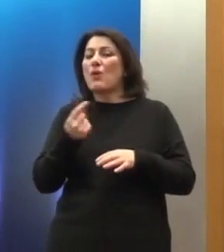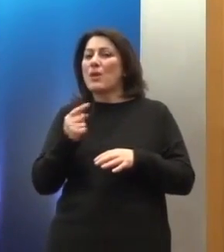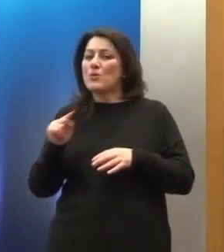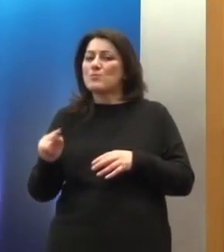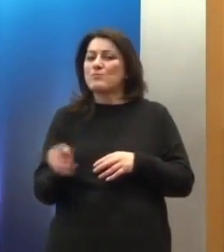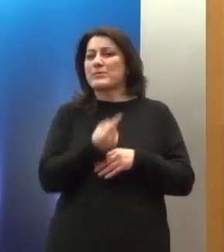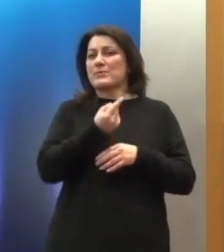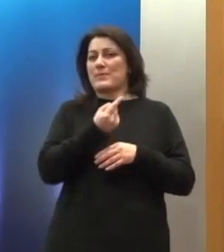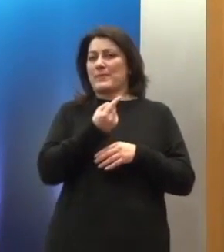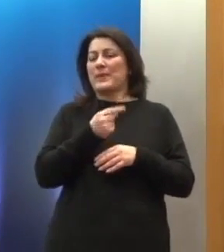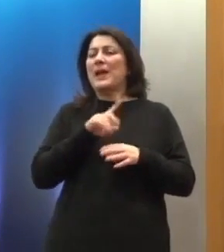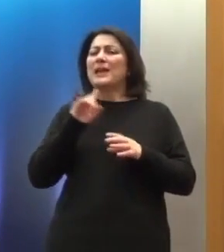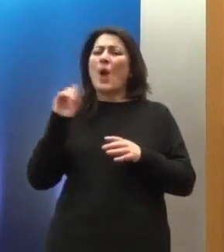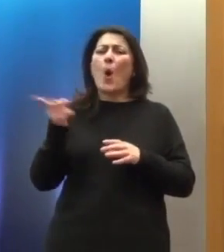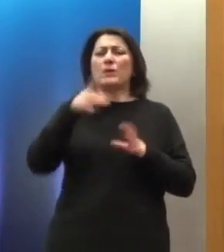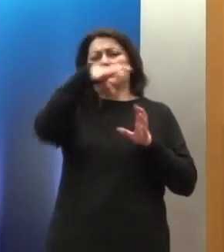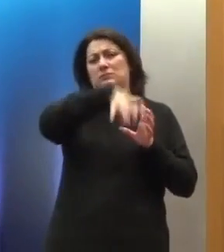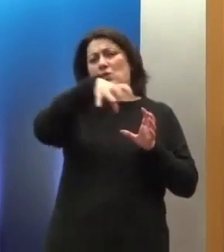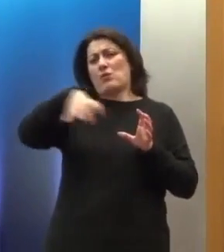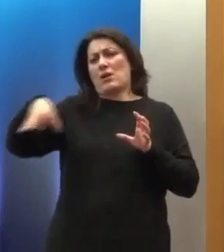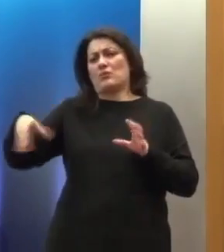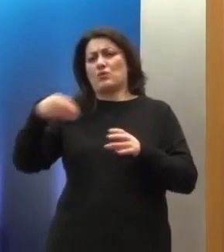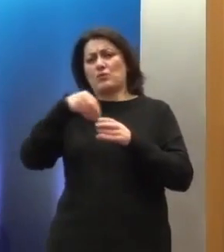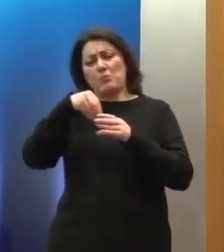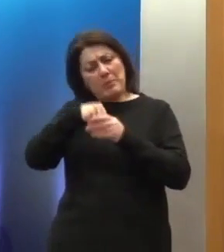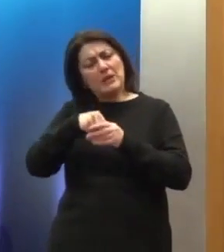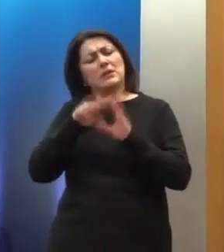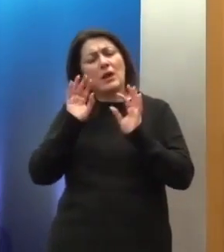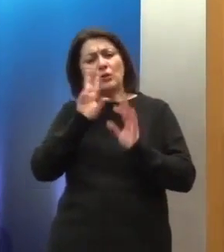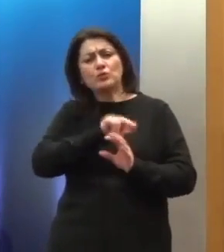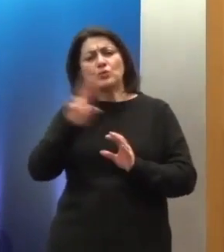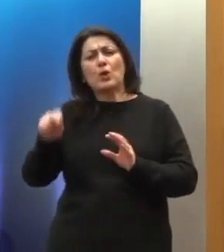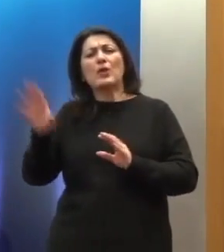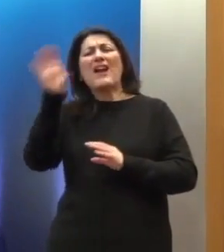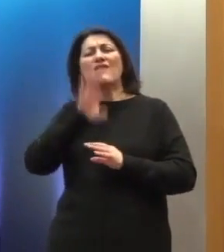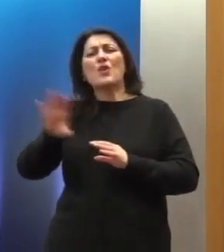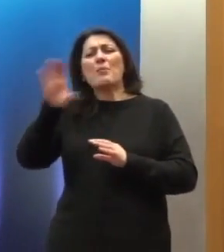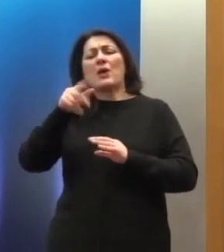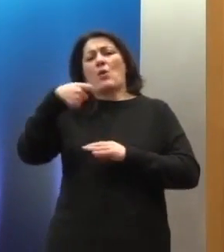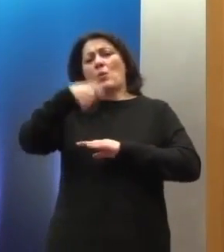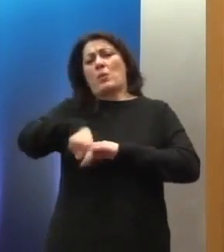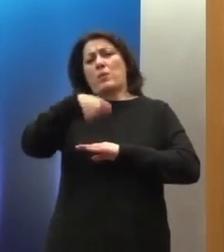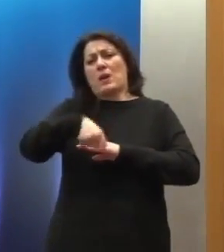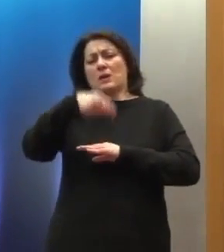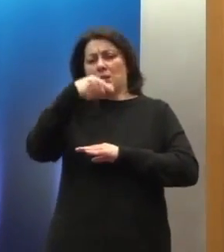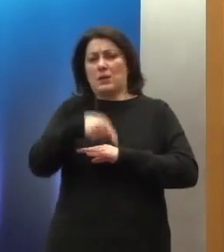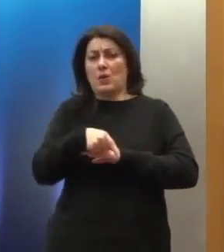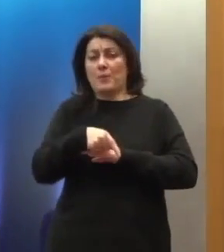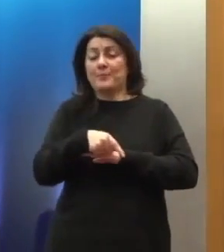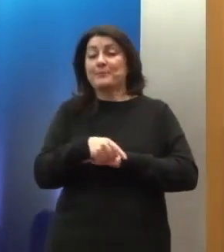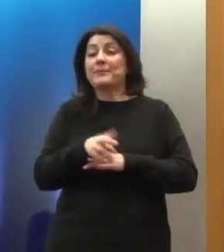συμπεριλαμβανόμεν, και του Ευρωπαϊκού Δικαστηρίου. Δηλαδή, έχουμε φτάσει στον... Νότα τώρα. Σε αυτές τις